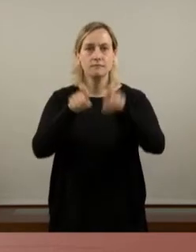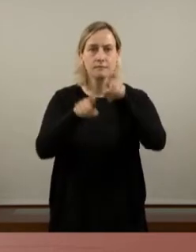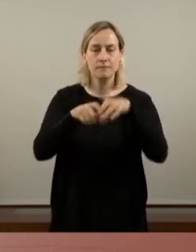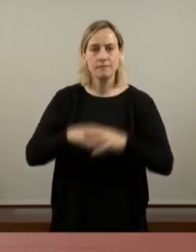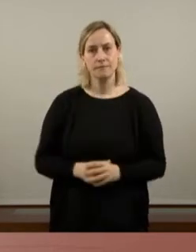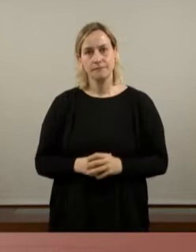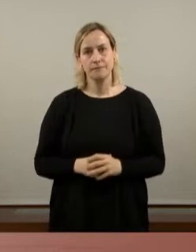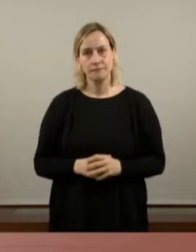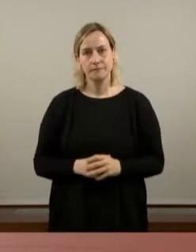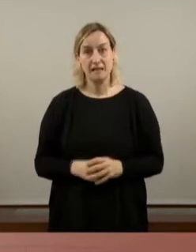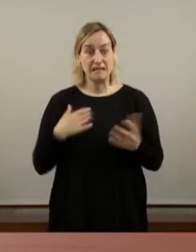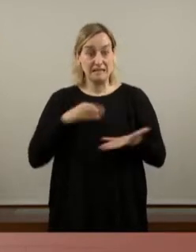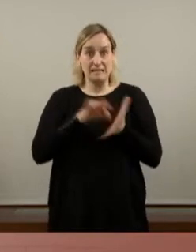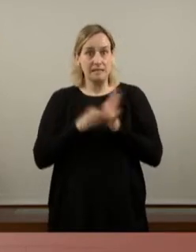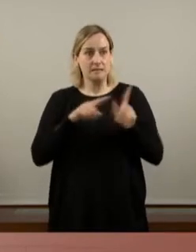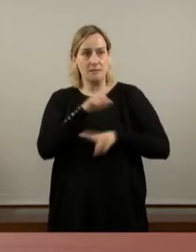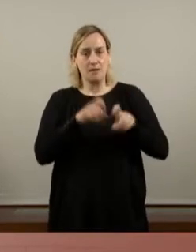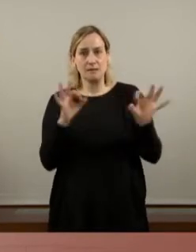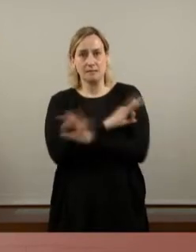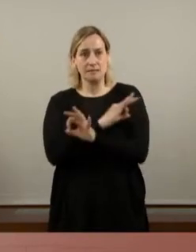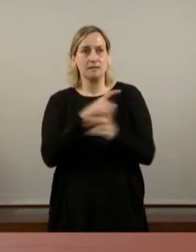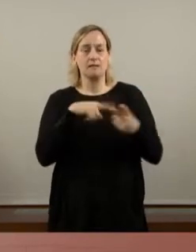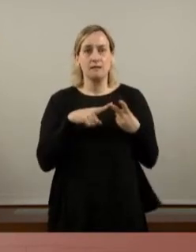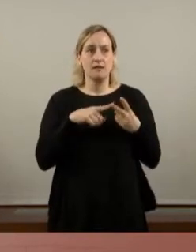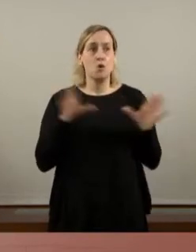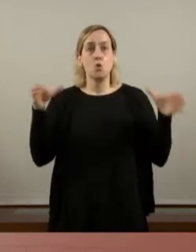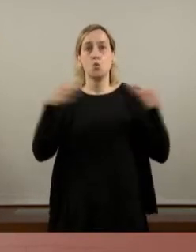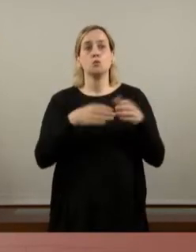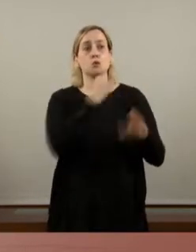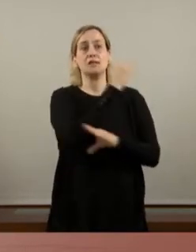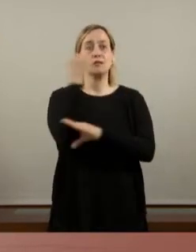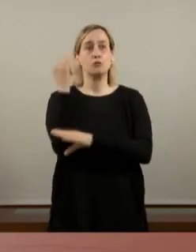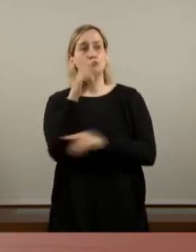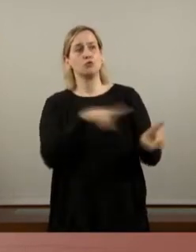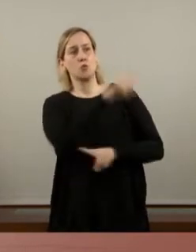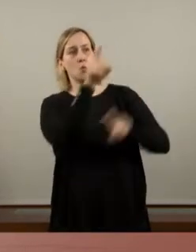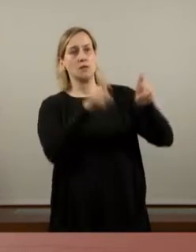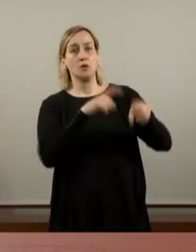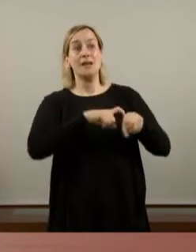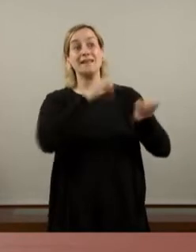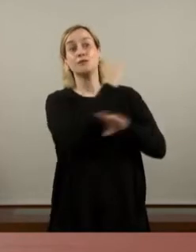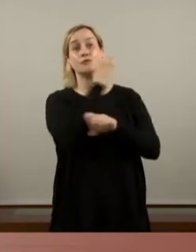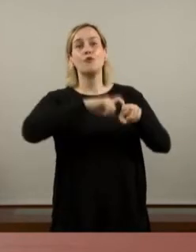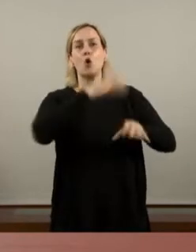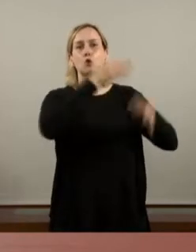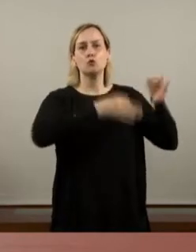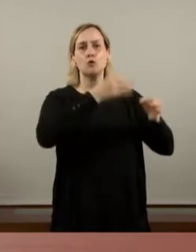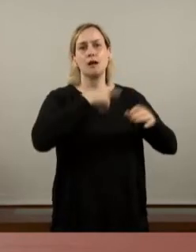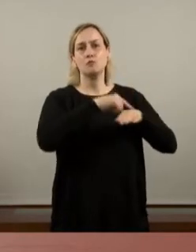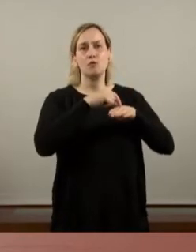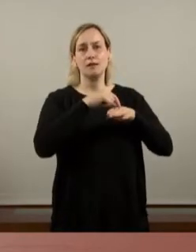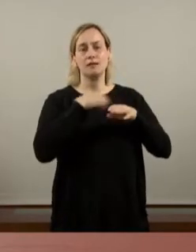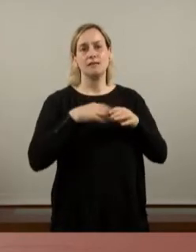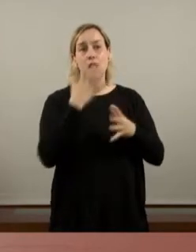no qüestionar el sistema en si mateix i no qüestionar el conjunt de les institucions jurídiques, polítiques i econòmiques